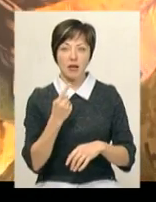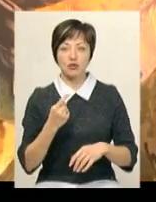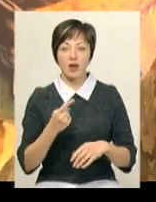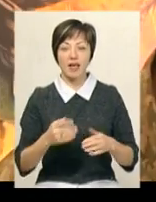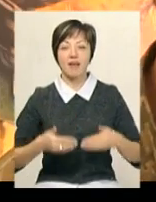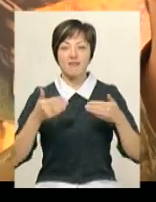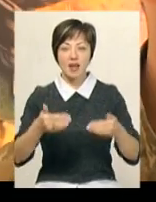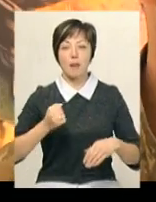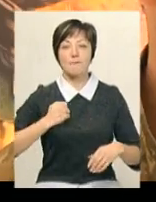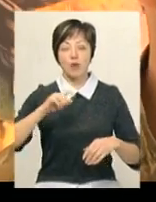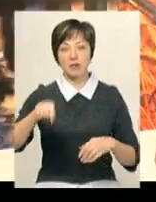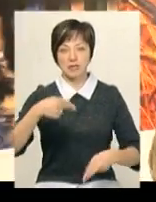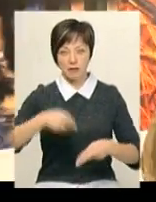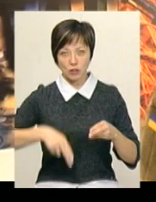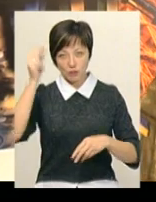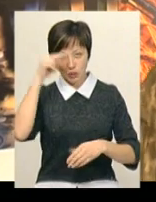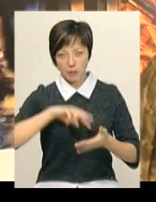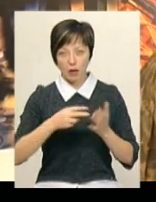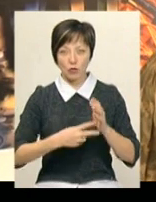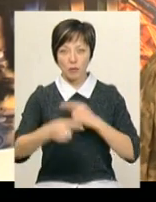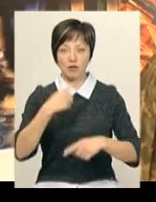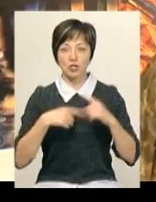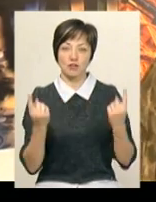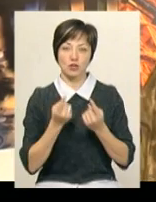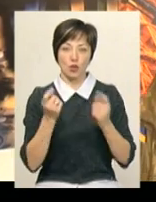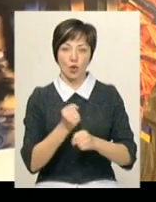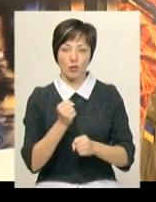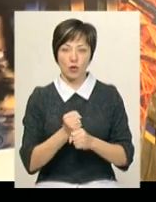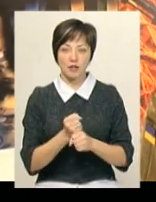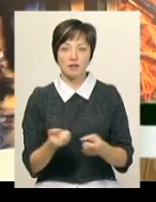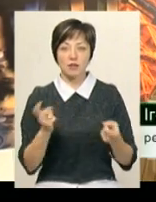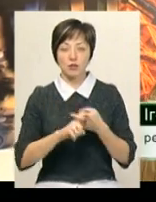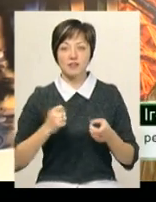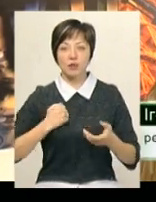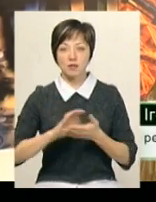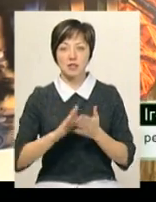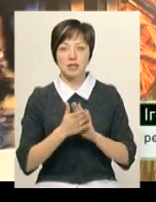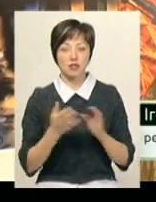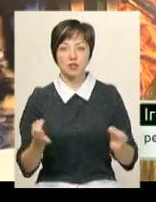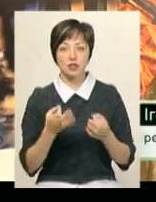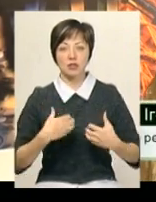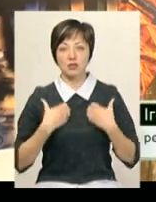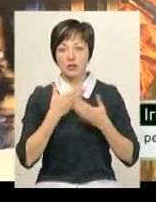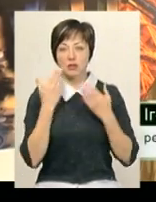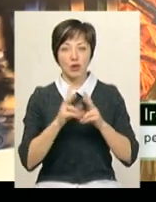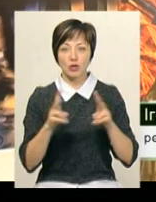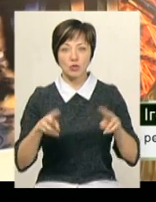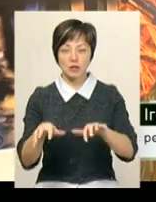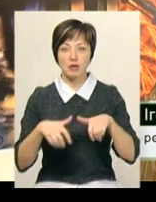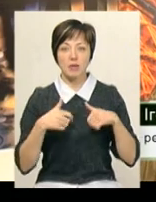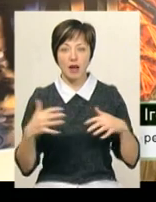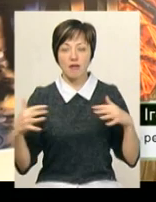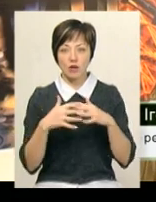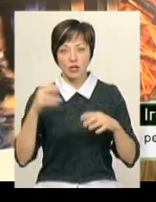мобілізації. Після завершення навчання планує повернутися до звичної роботи. У зв'язку з військовим станом, це немає нічого страшного, ніхто нікого не забирає на фронт.